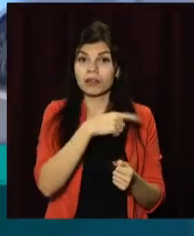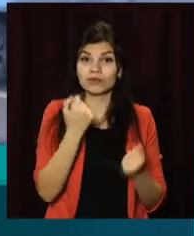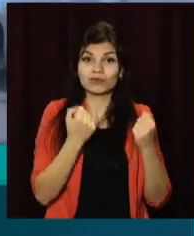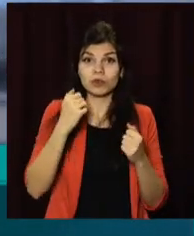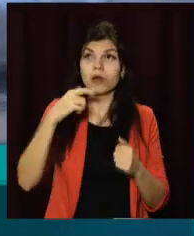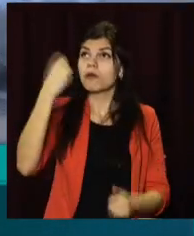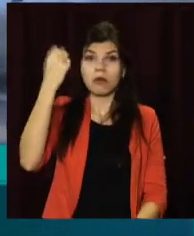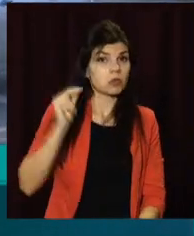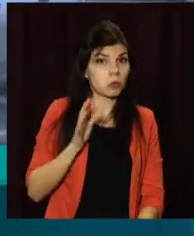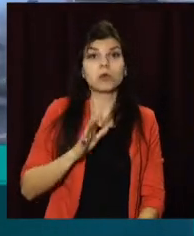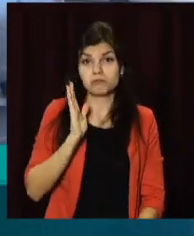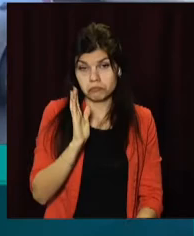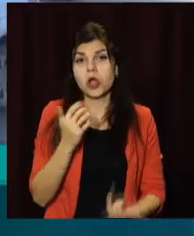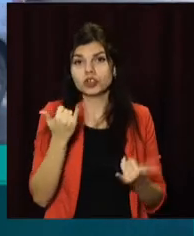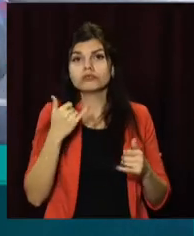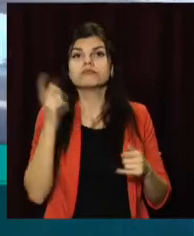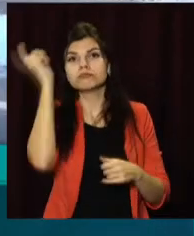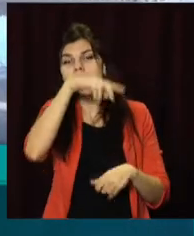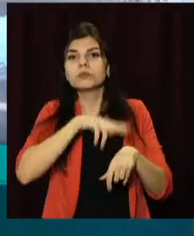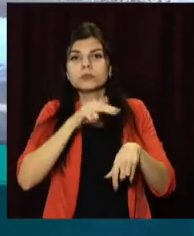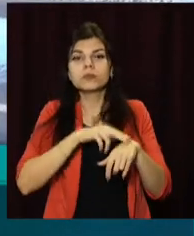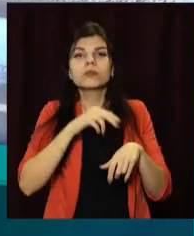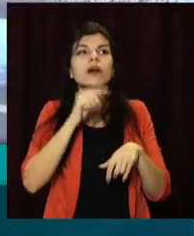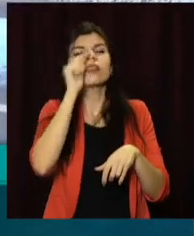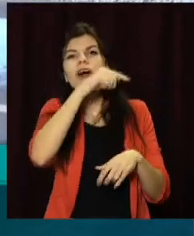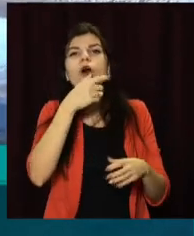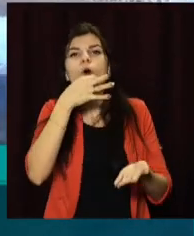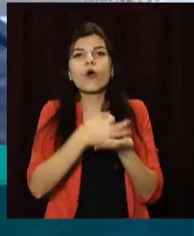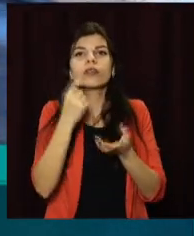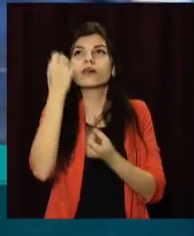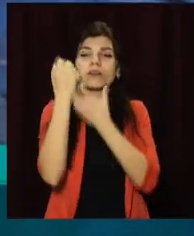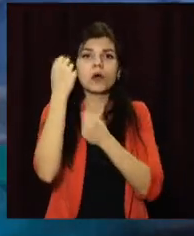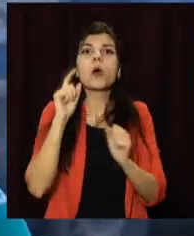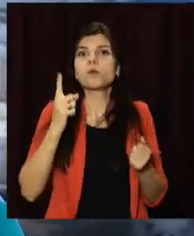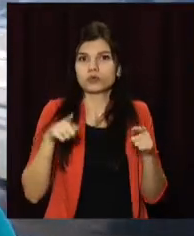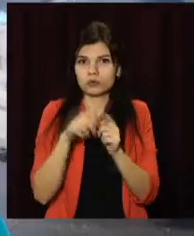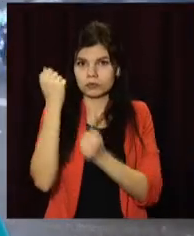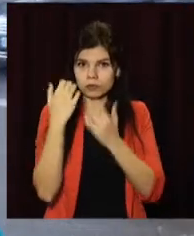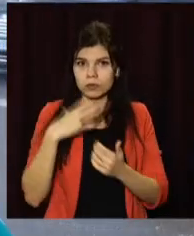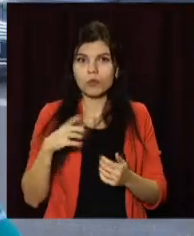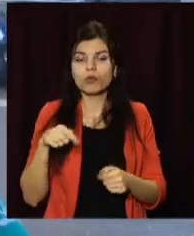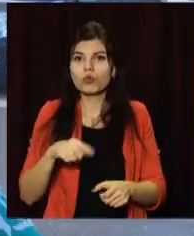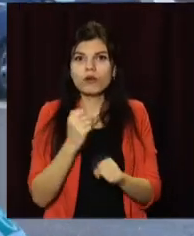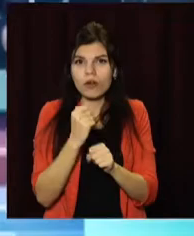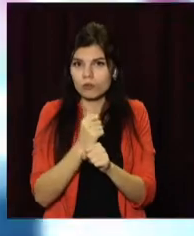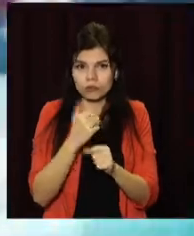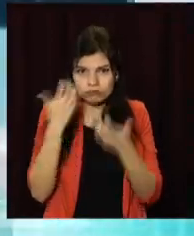будемо з'ясовувати цю інформацію, тому що тут дуже багато роботи.